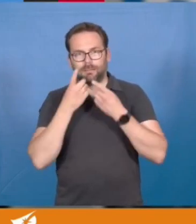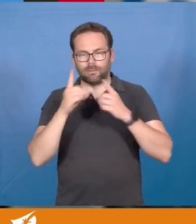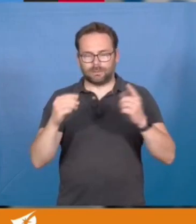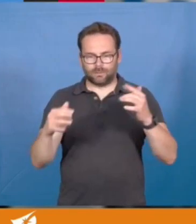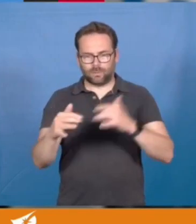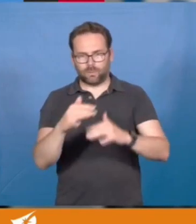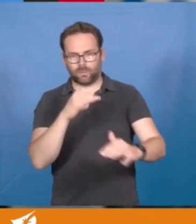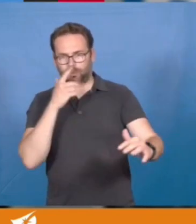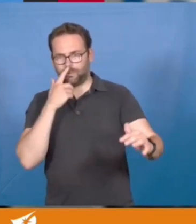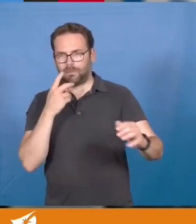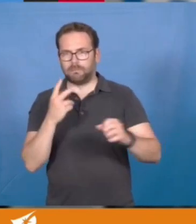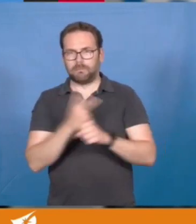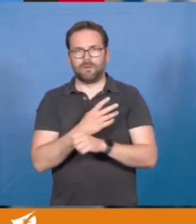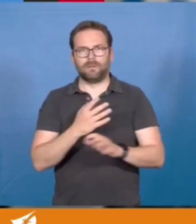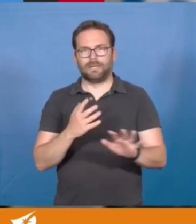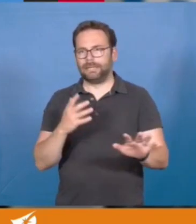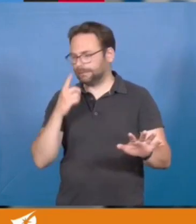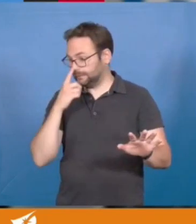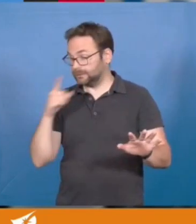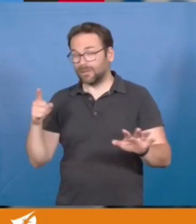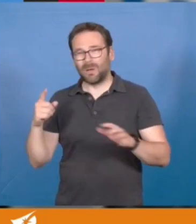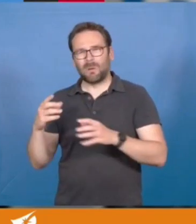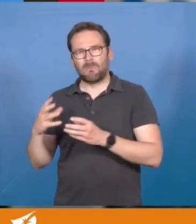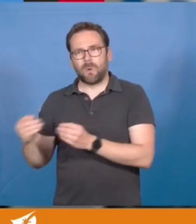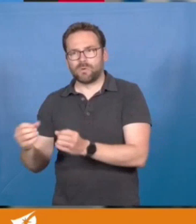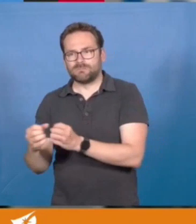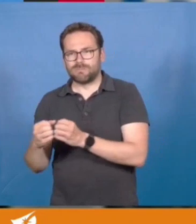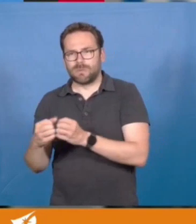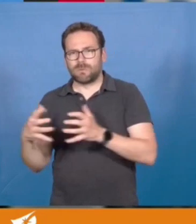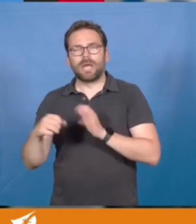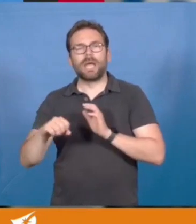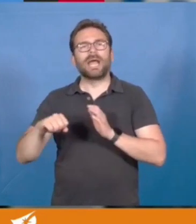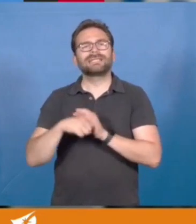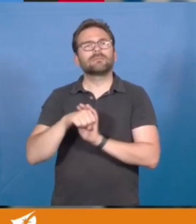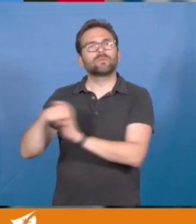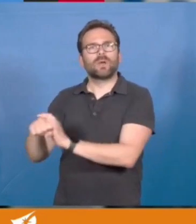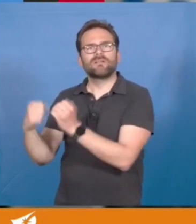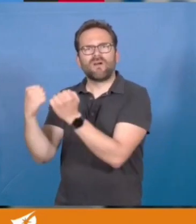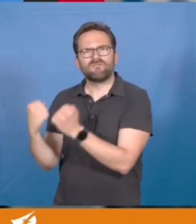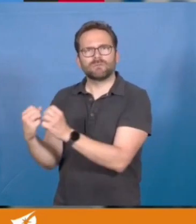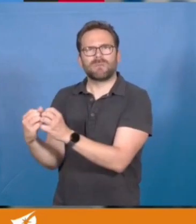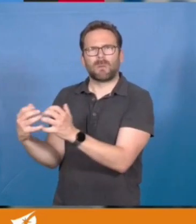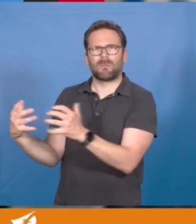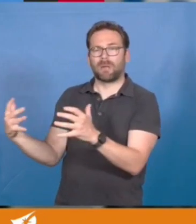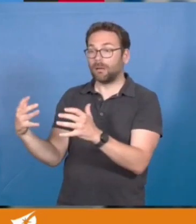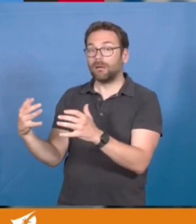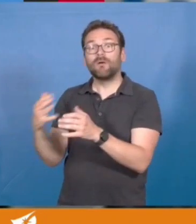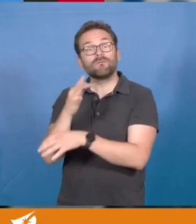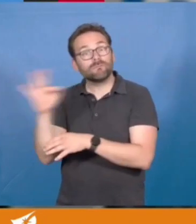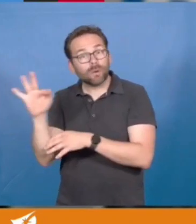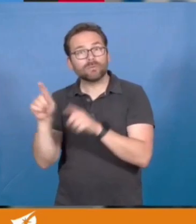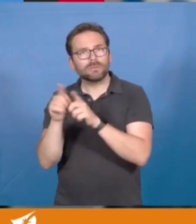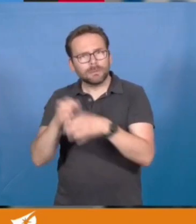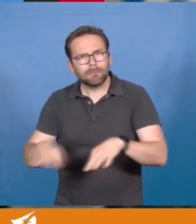Partout, les populismes se consolident, l'extrême droite se renforce, aussi bien en France que dans bon nombre de pays